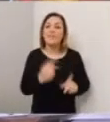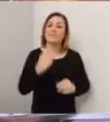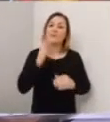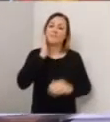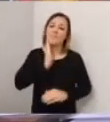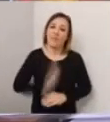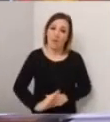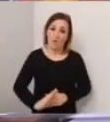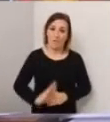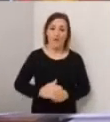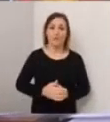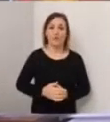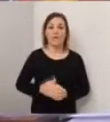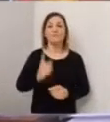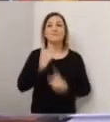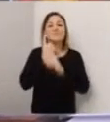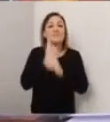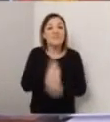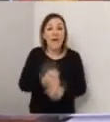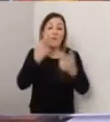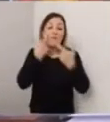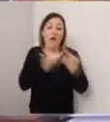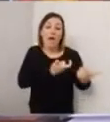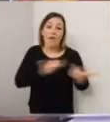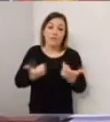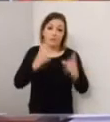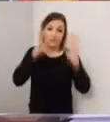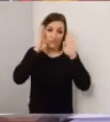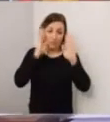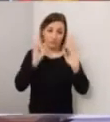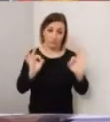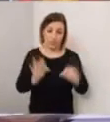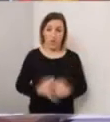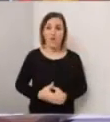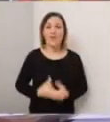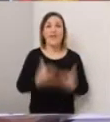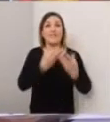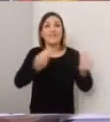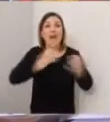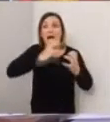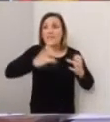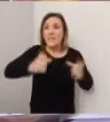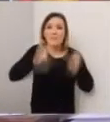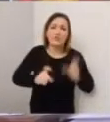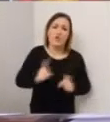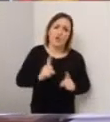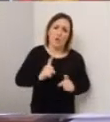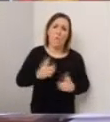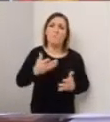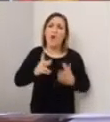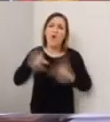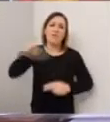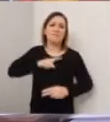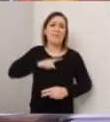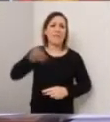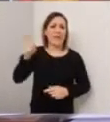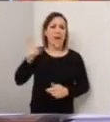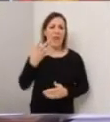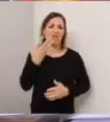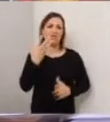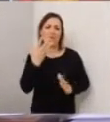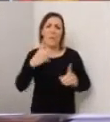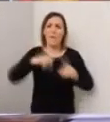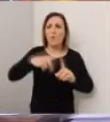vista, mi raccomando, fate molta attenzione, quindi non sono moltissimi casi, a Sant'Elia cinque casi,